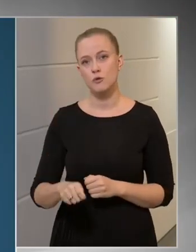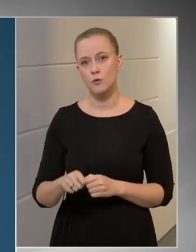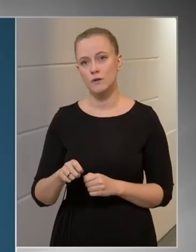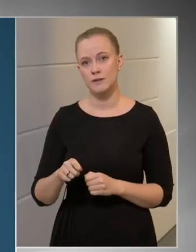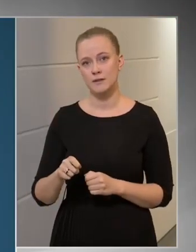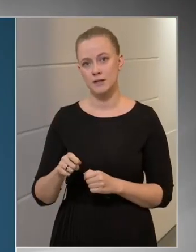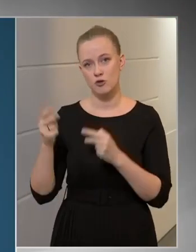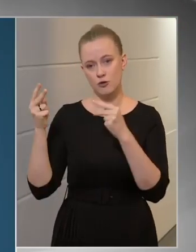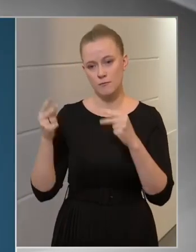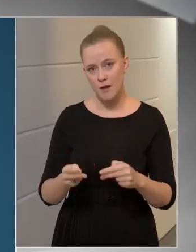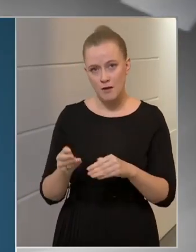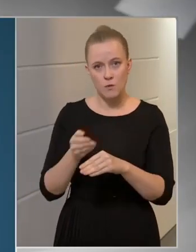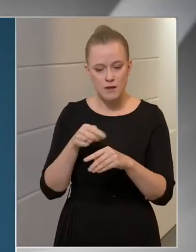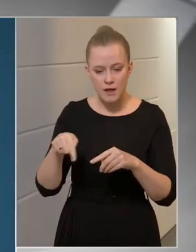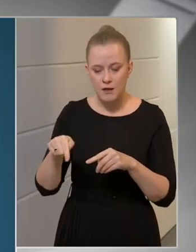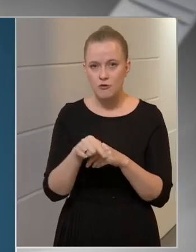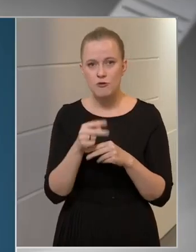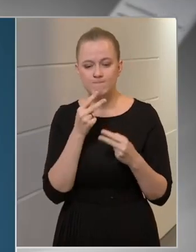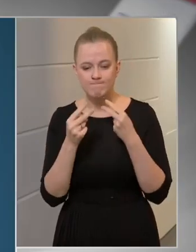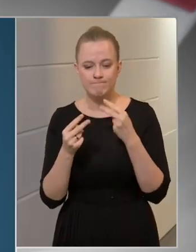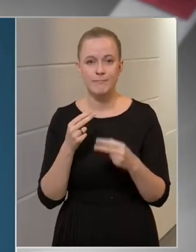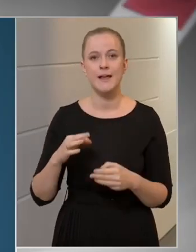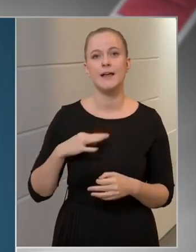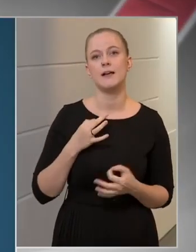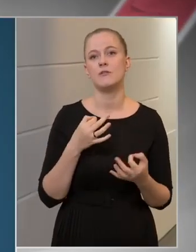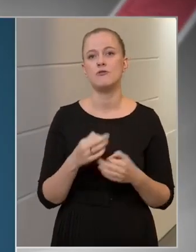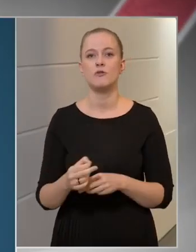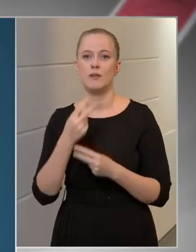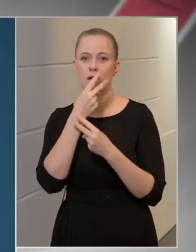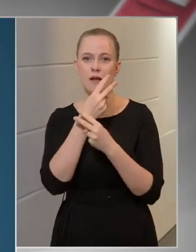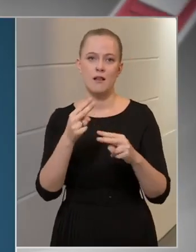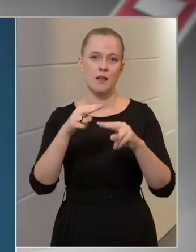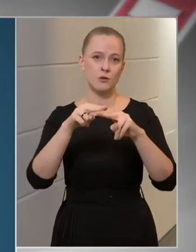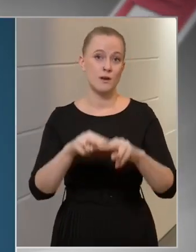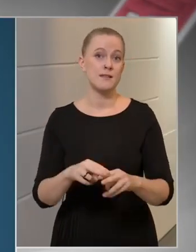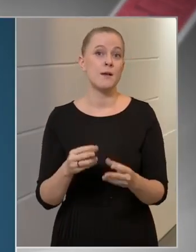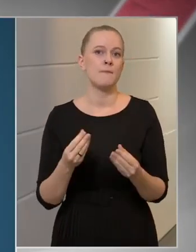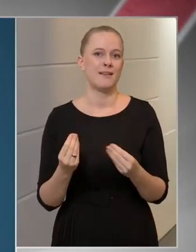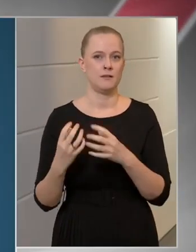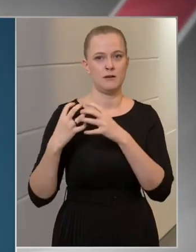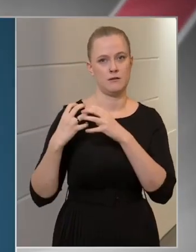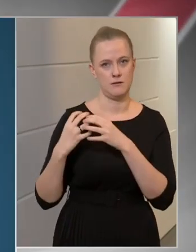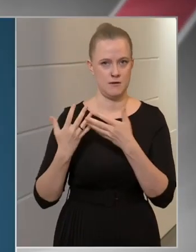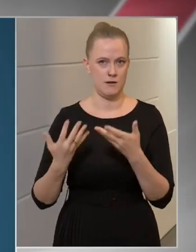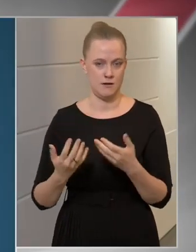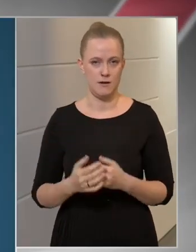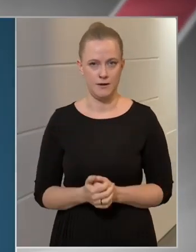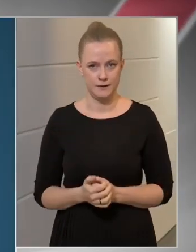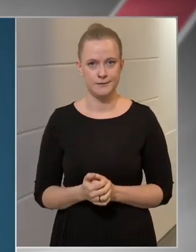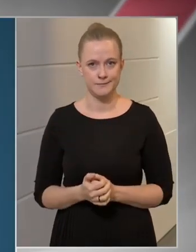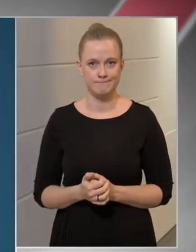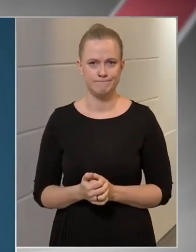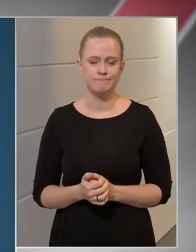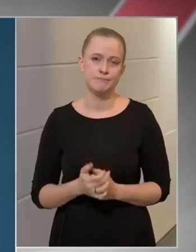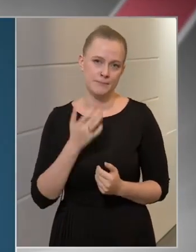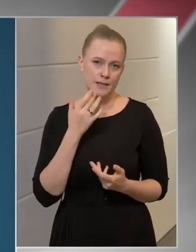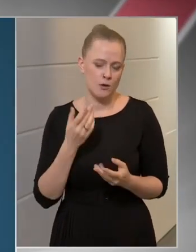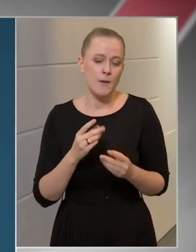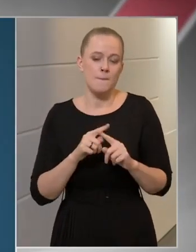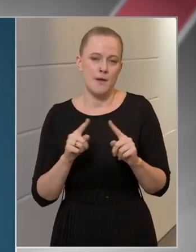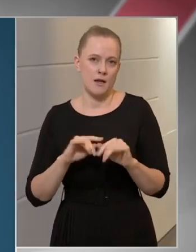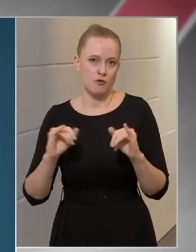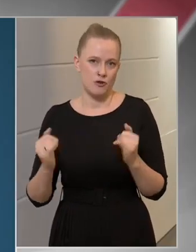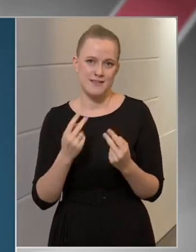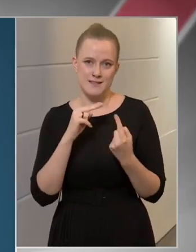meghozatalánál, az egészségügyi ellátórendszernek a terheltsége is például. De számos más egyéb